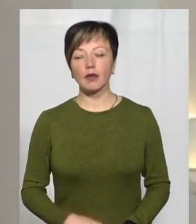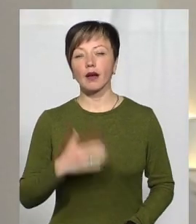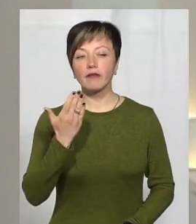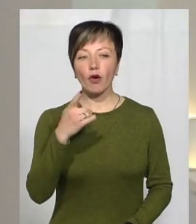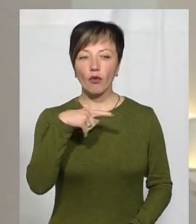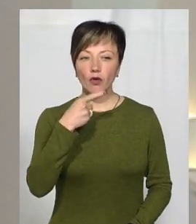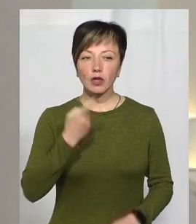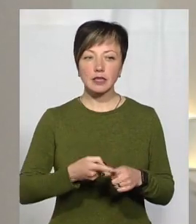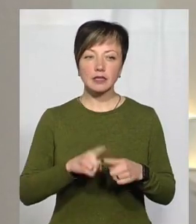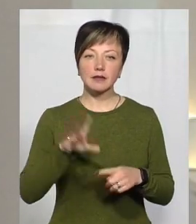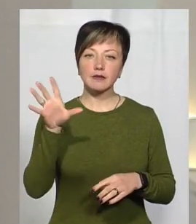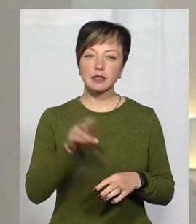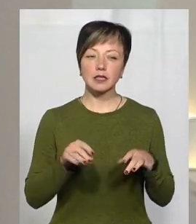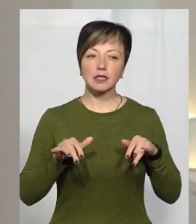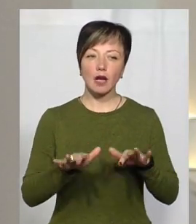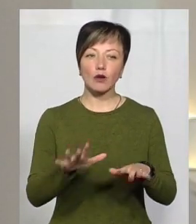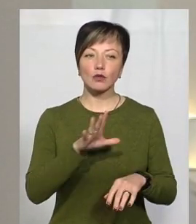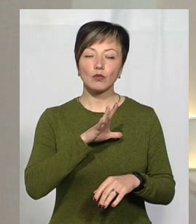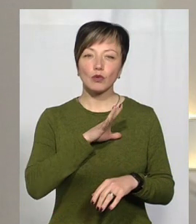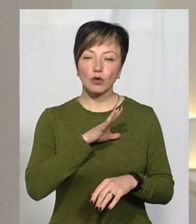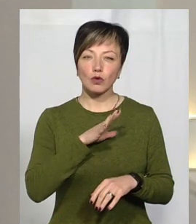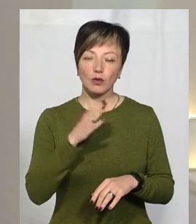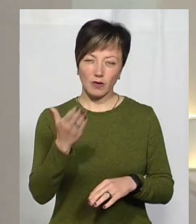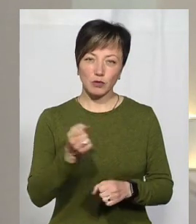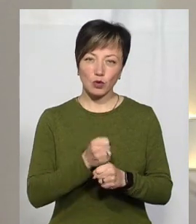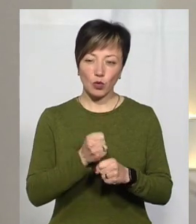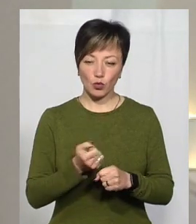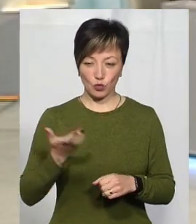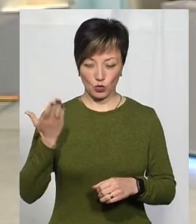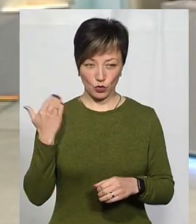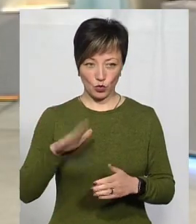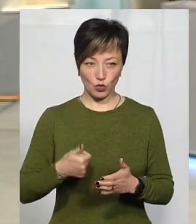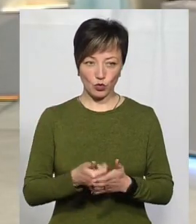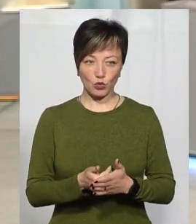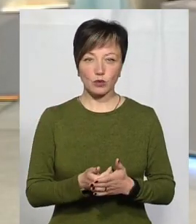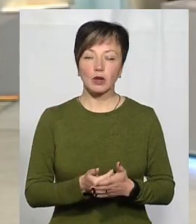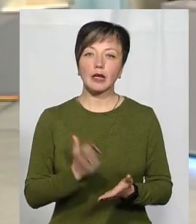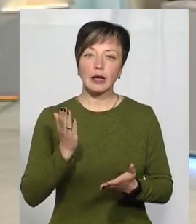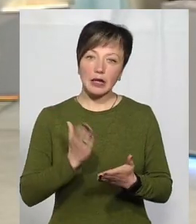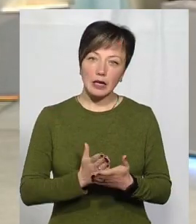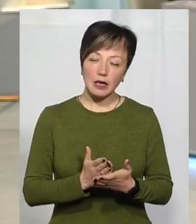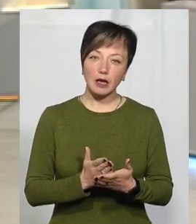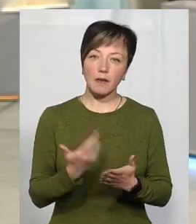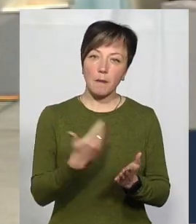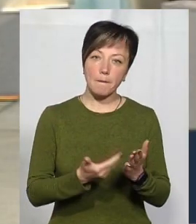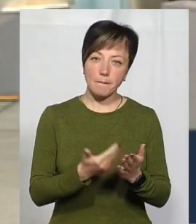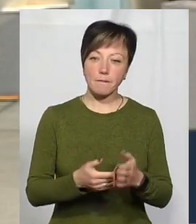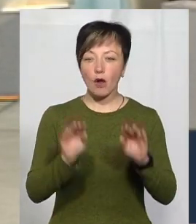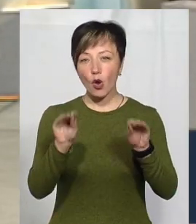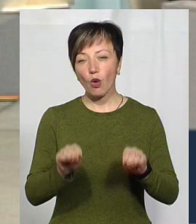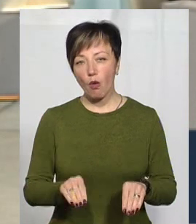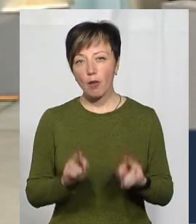говорили, оці всі заходи, які були Вами вжиті ще до цього, є якісь настанови, якісь